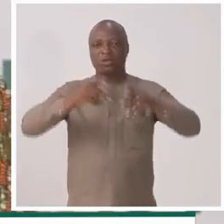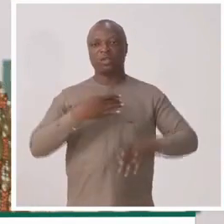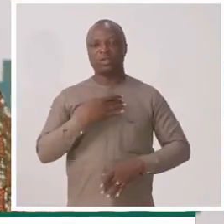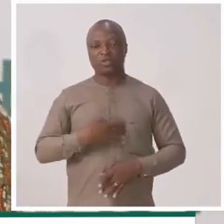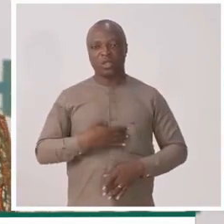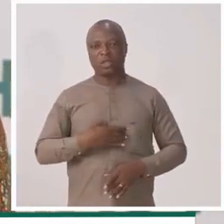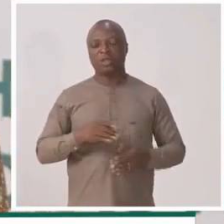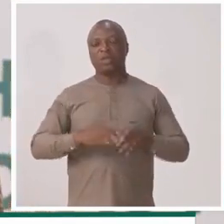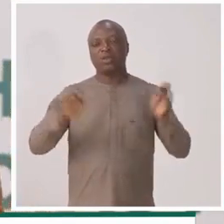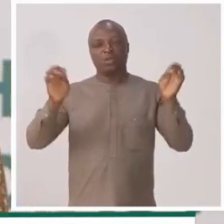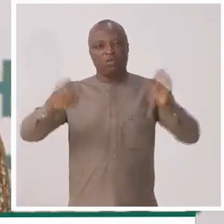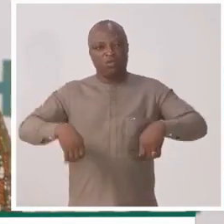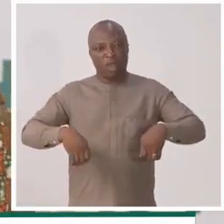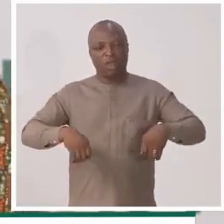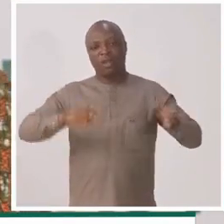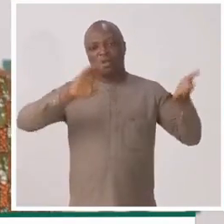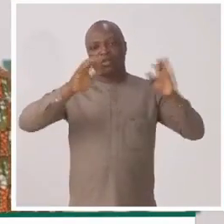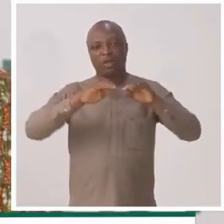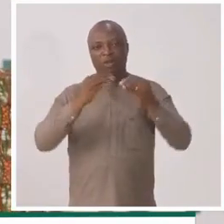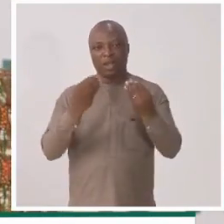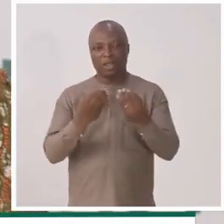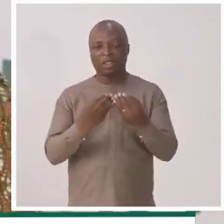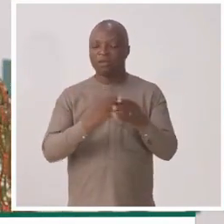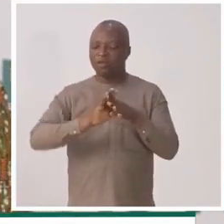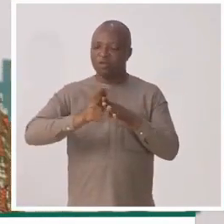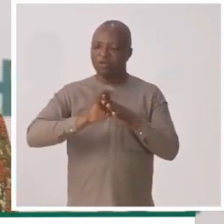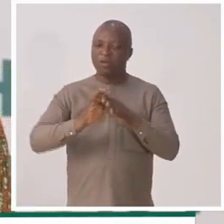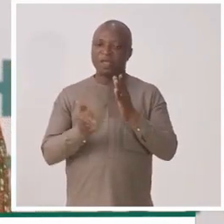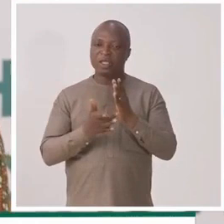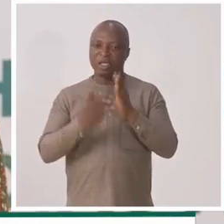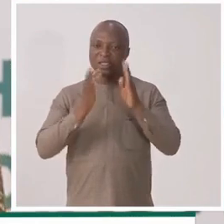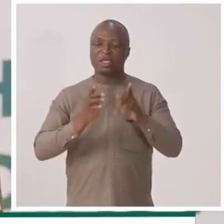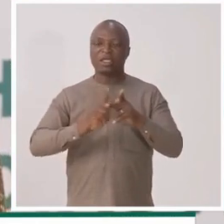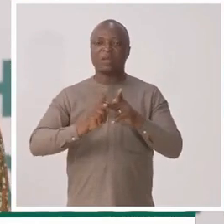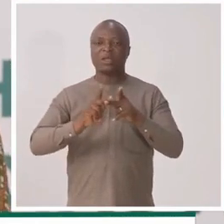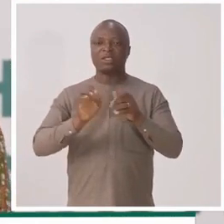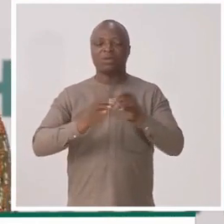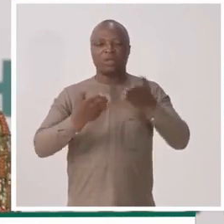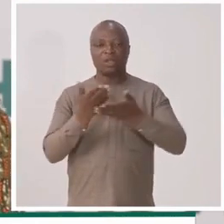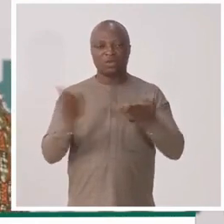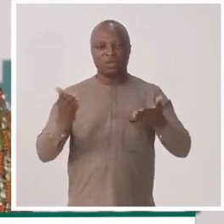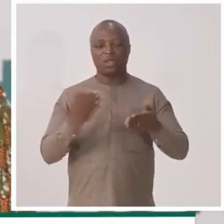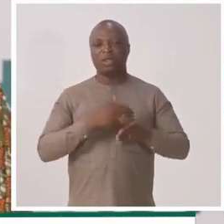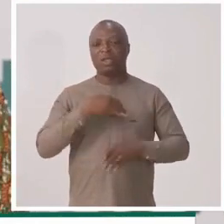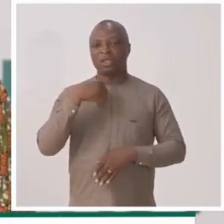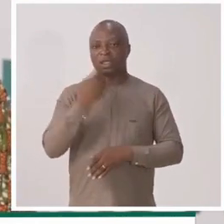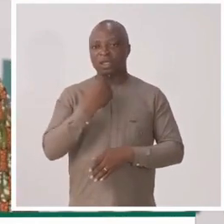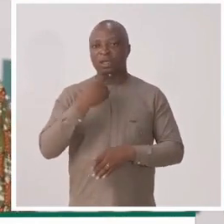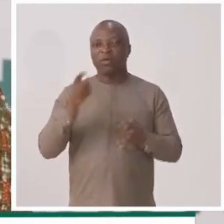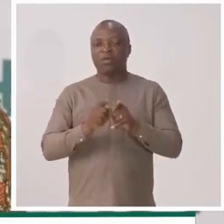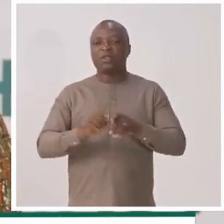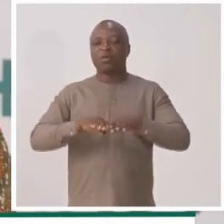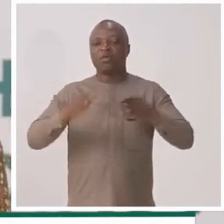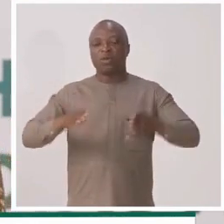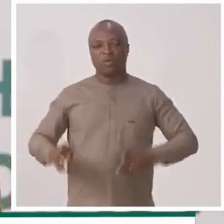personne qui le souhaite de se pouvoir devant un organisme formé de techniciens et de praticiens de la chose et qui